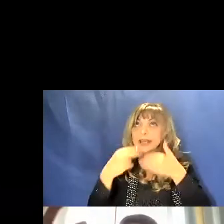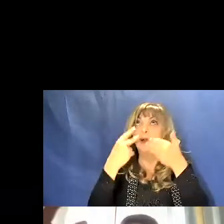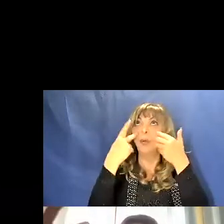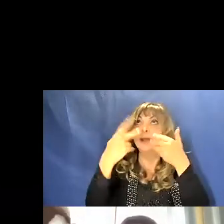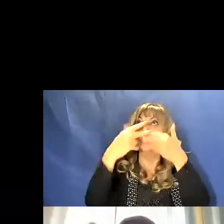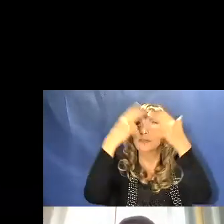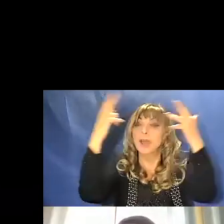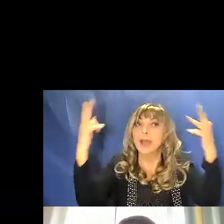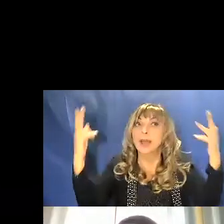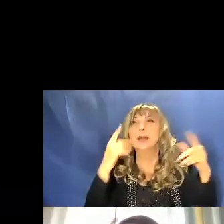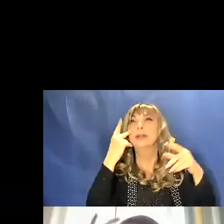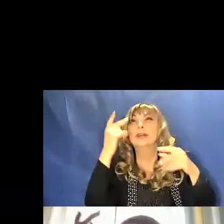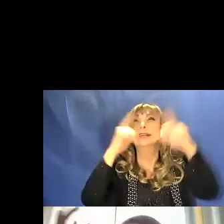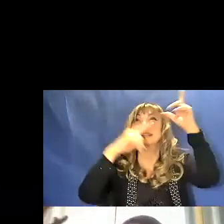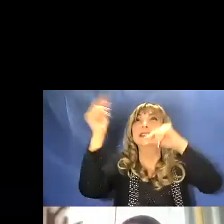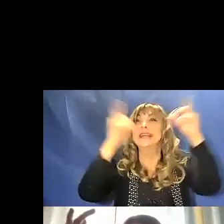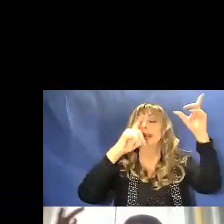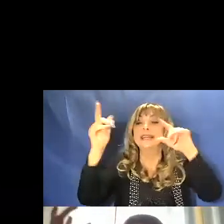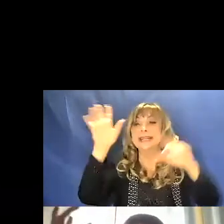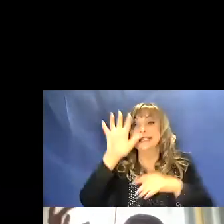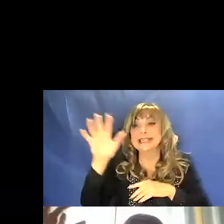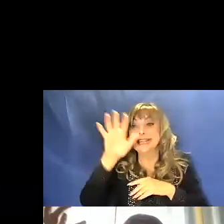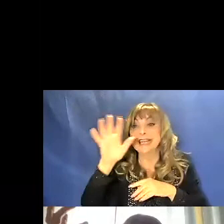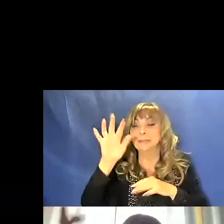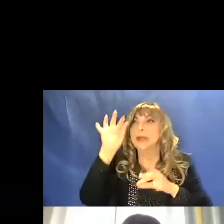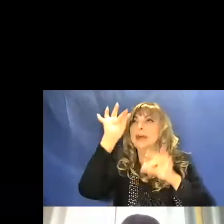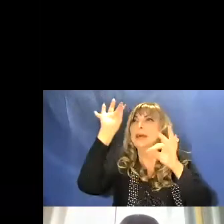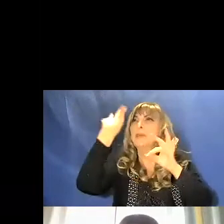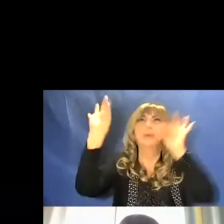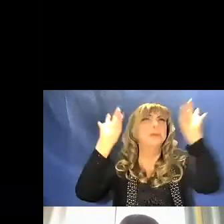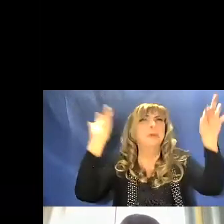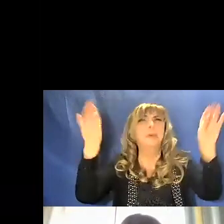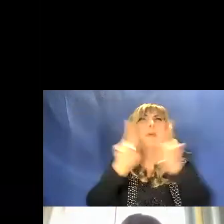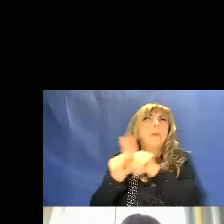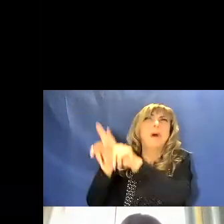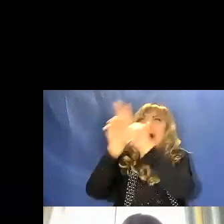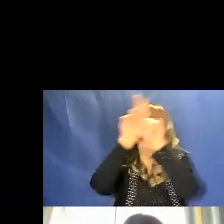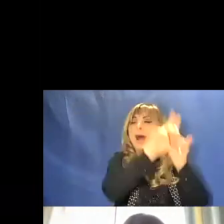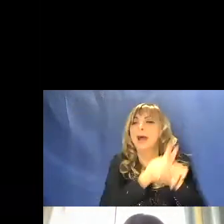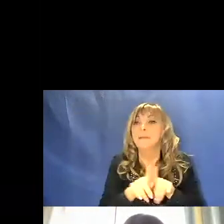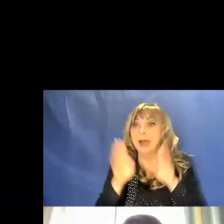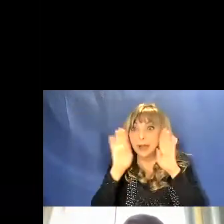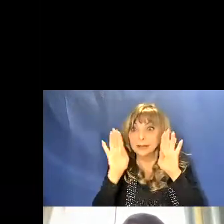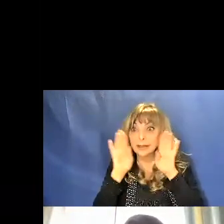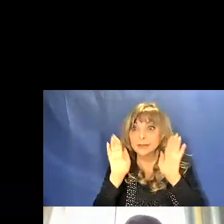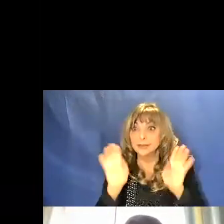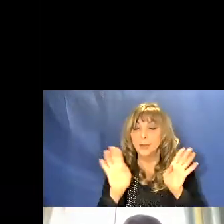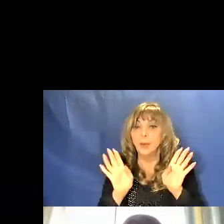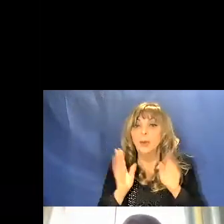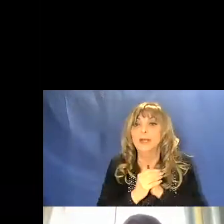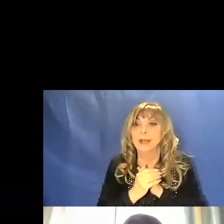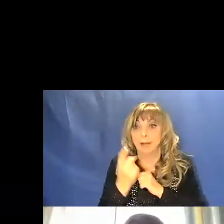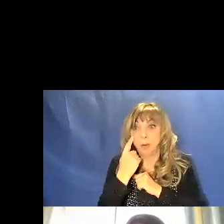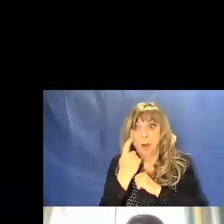vista le stelle ci appaiono un po' tutte uguali, ma se si fa attenzione, anche con i